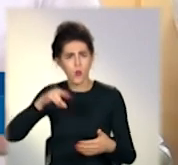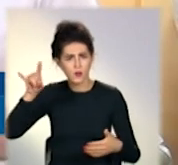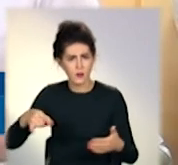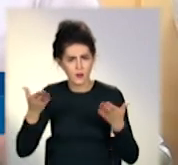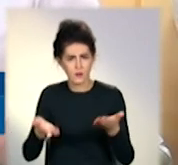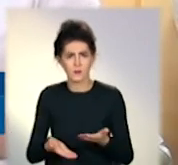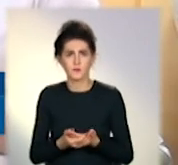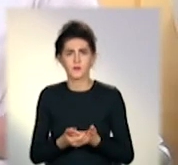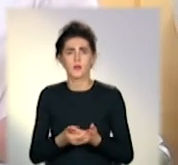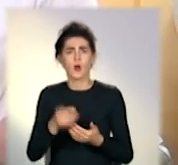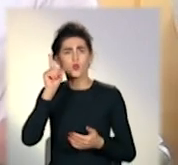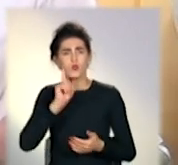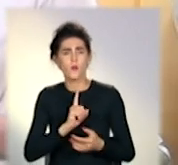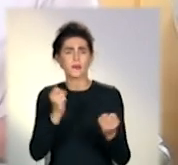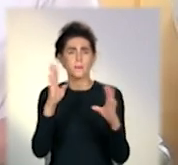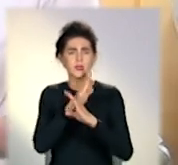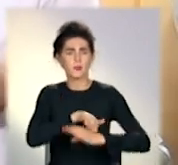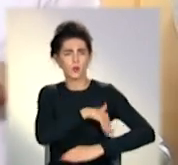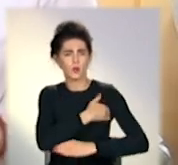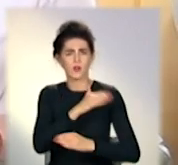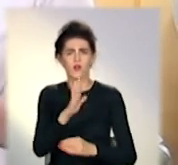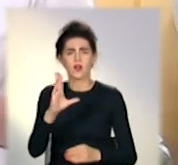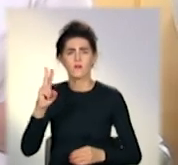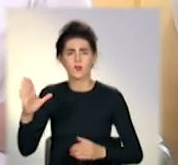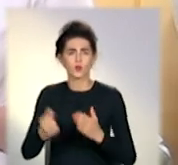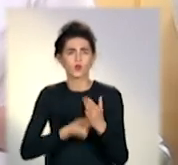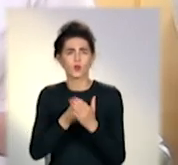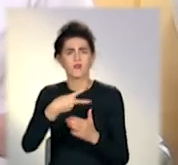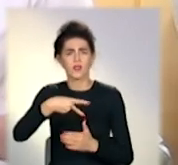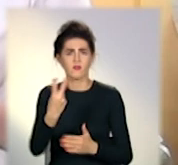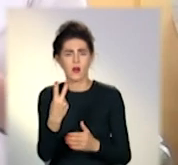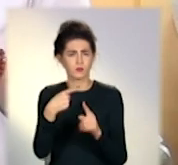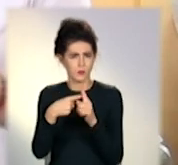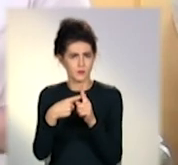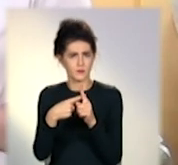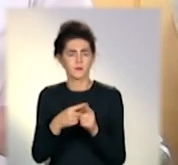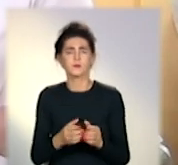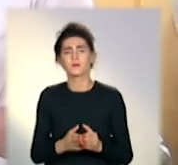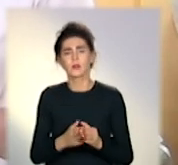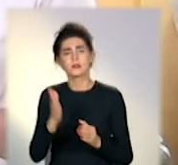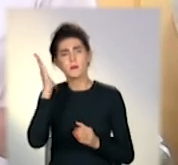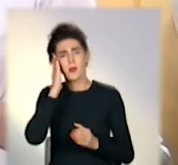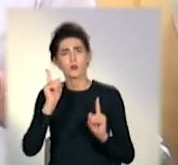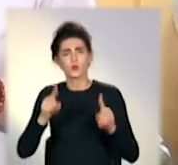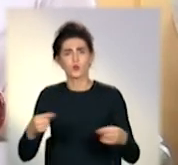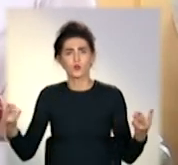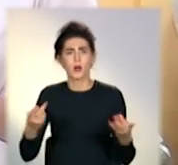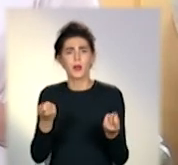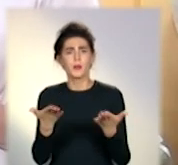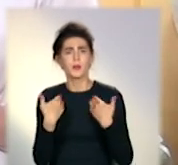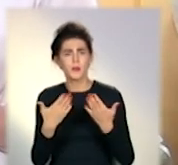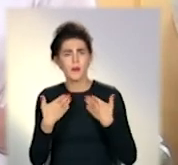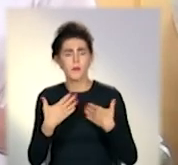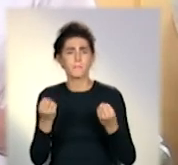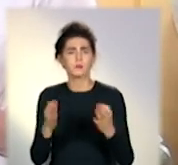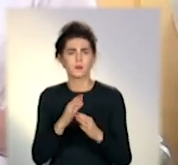і комфортна температура в квартирі – це до 22 градусів. Спати також треба в прохладному